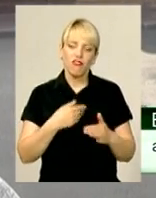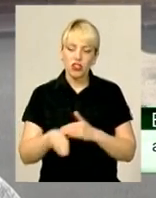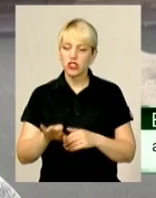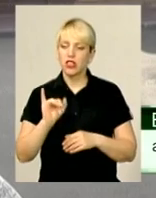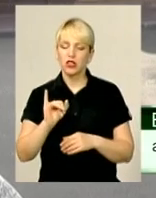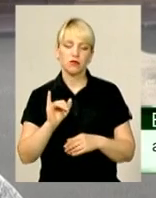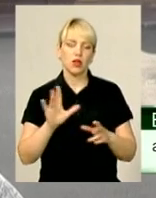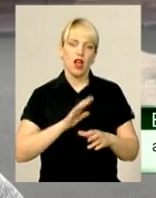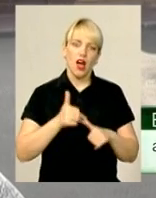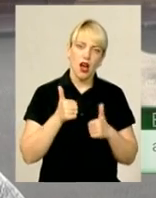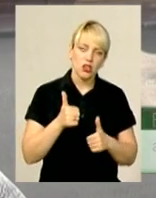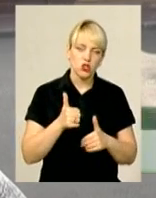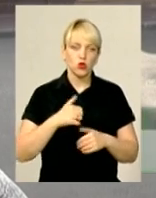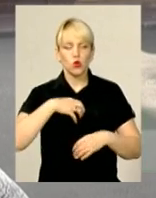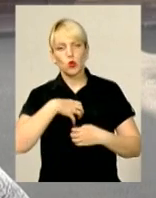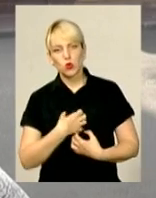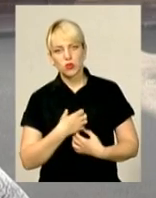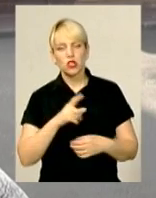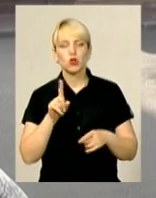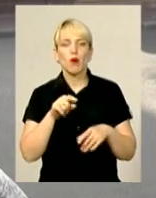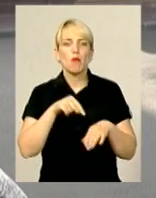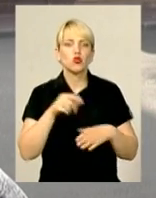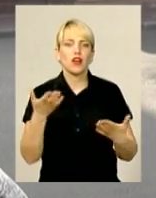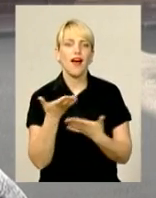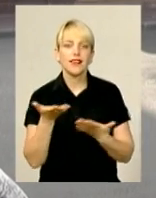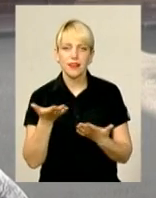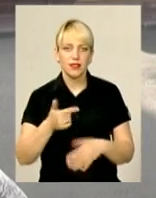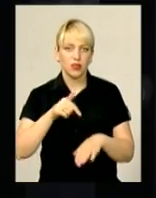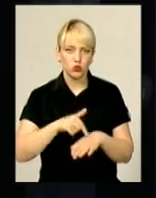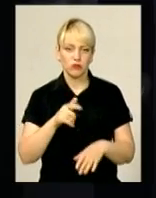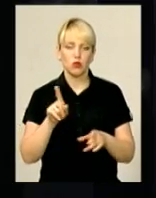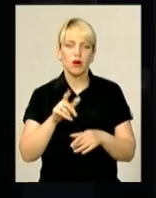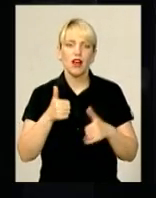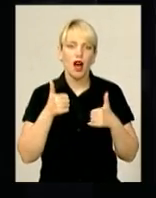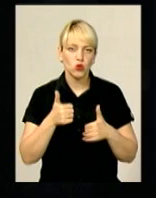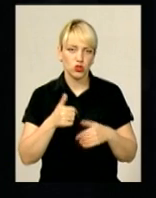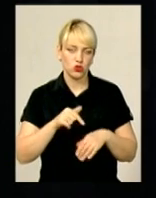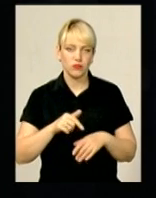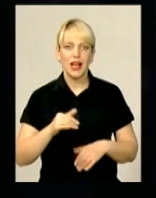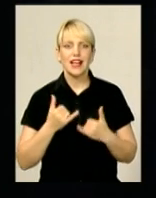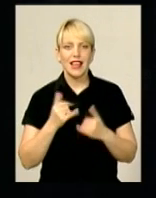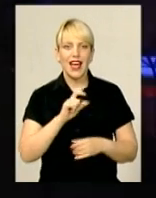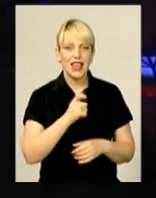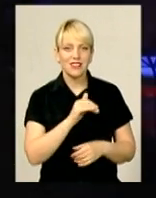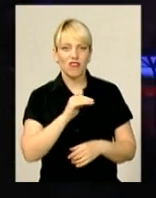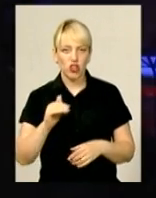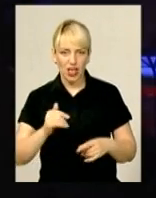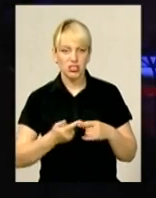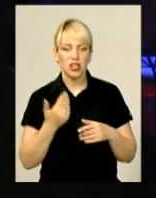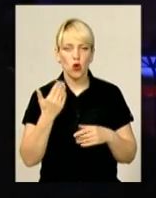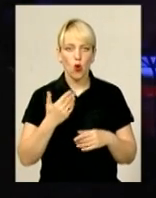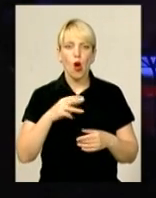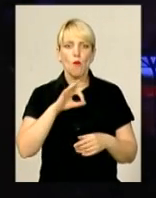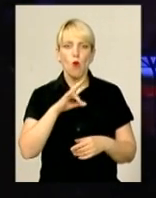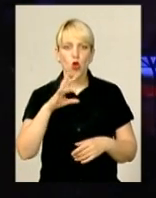смішно, і немножко грустно, і немножко, щоб він почувствував якісь чувства, хороші, добрі, настоякі чувства. Для Еліаса Файн Герша моновистава «Соло